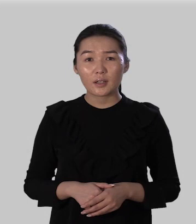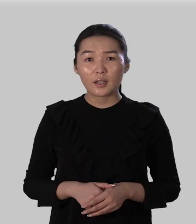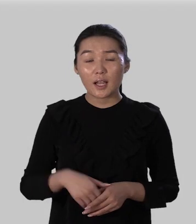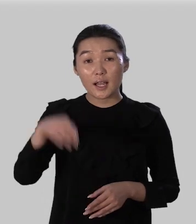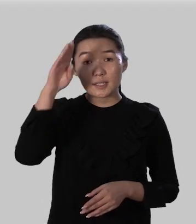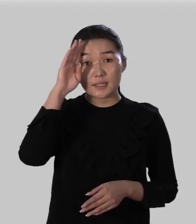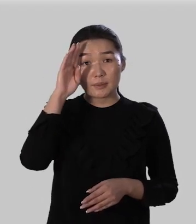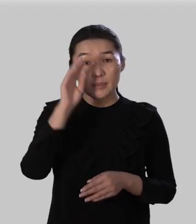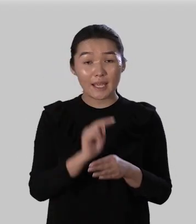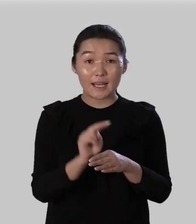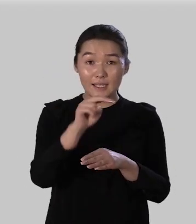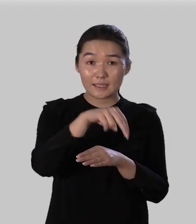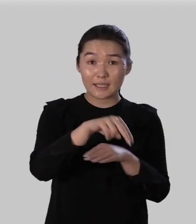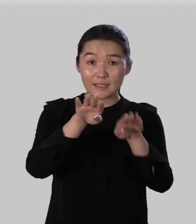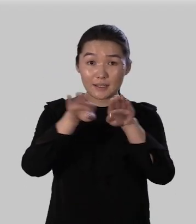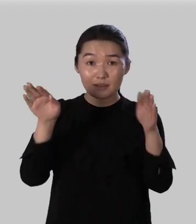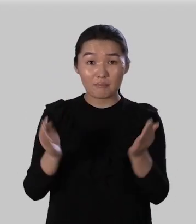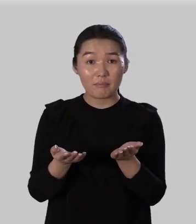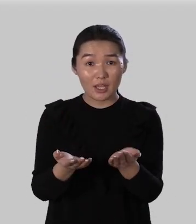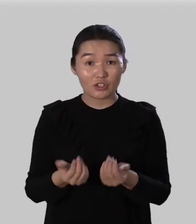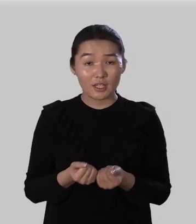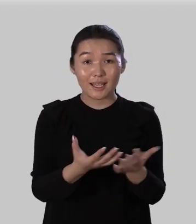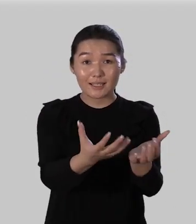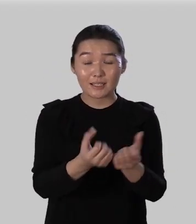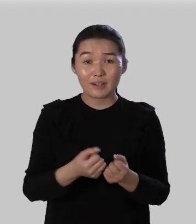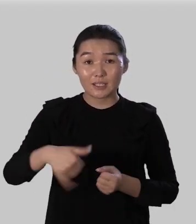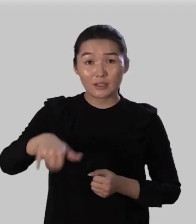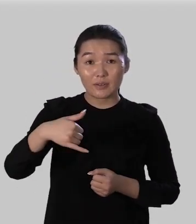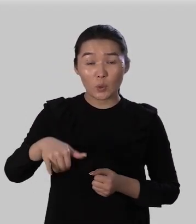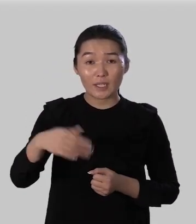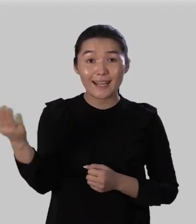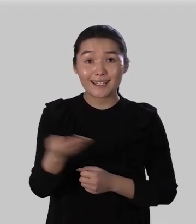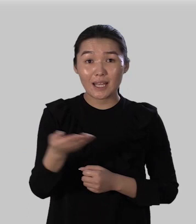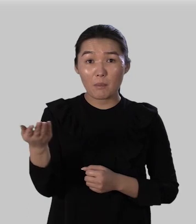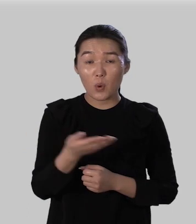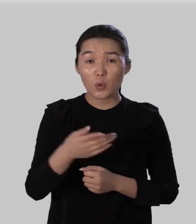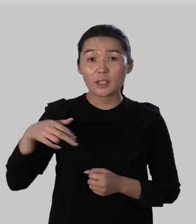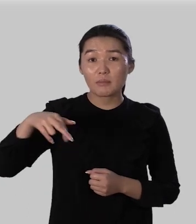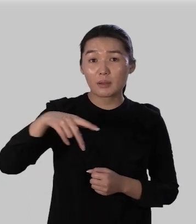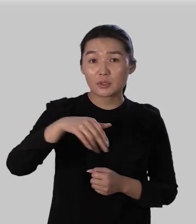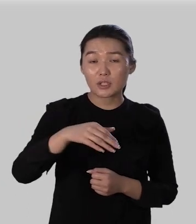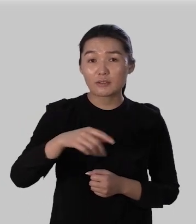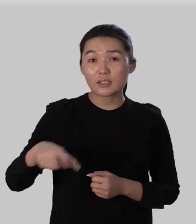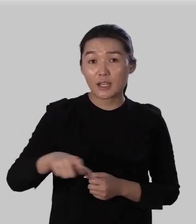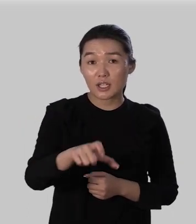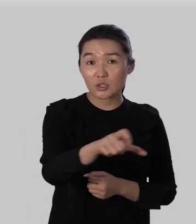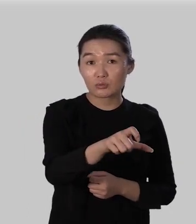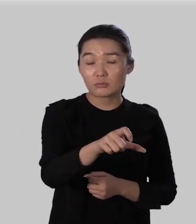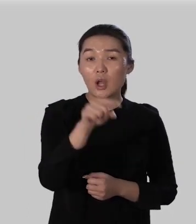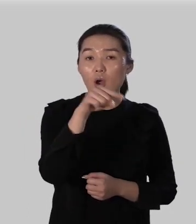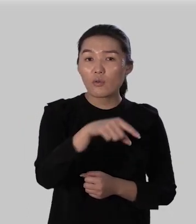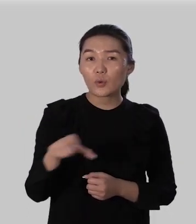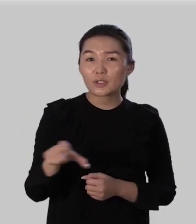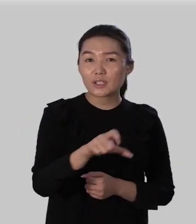Емеля слез с печки схватил ведра и топор и помчался на речку вот и речка